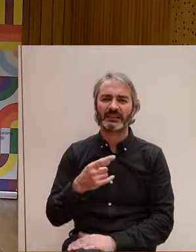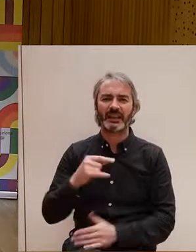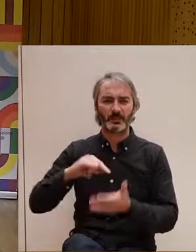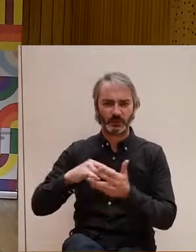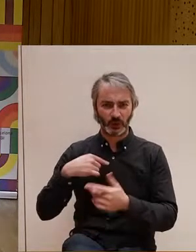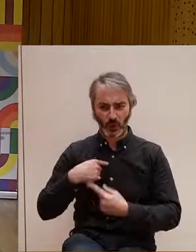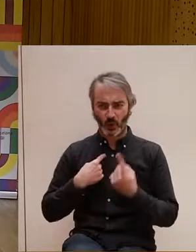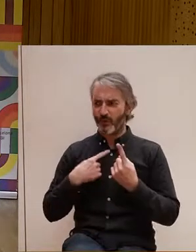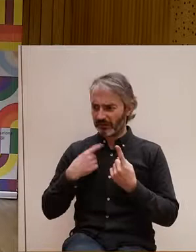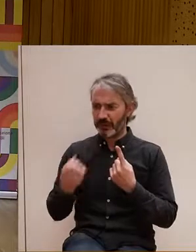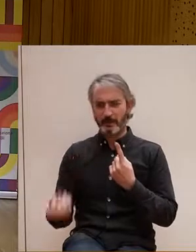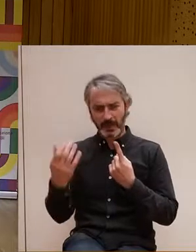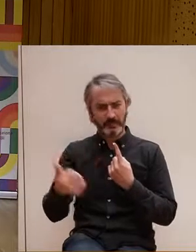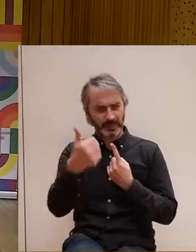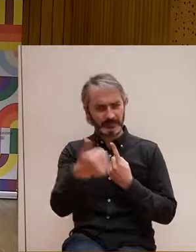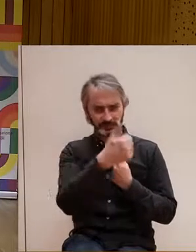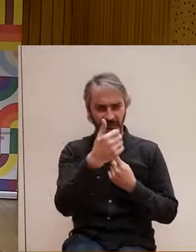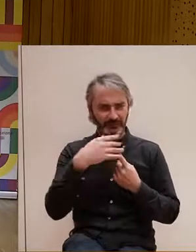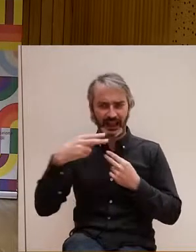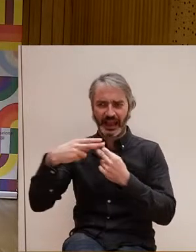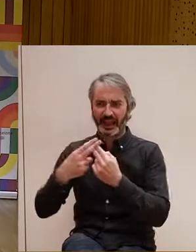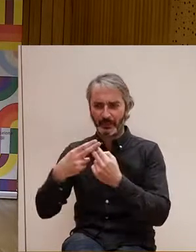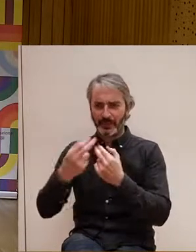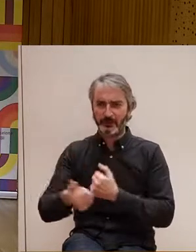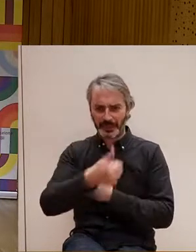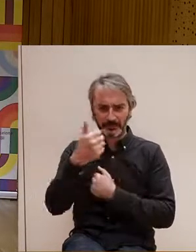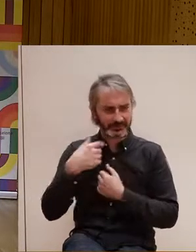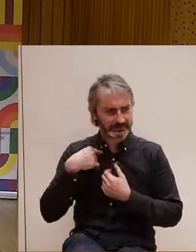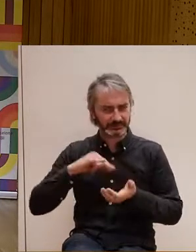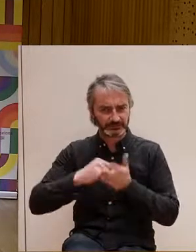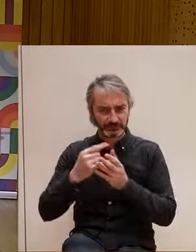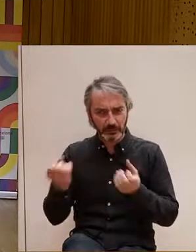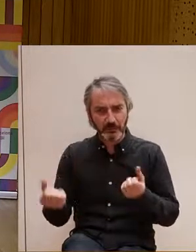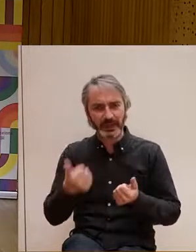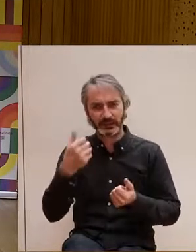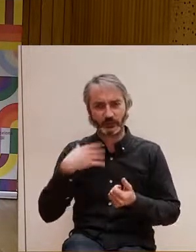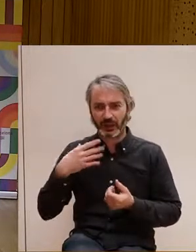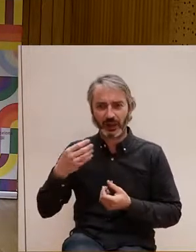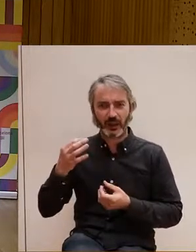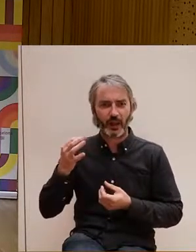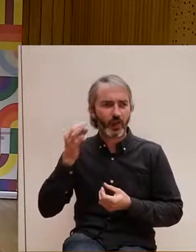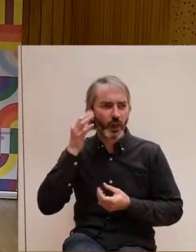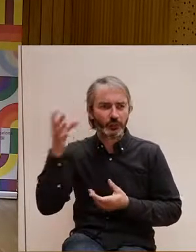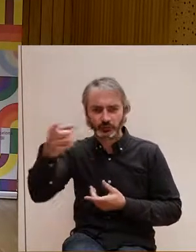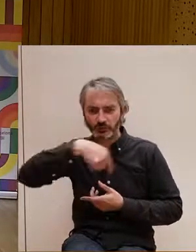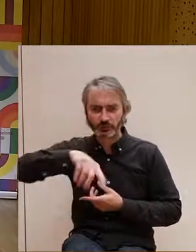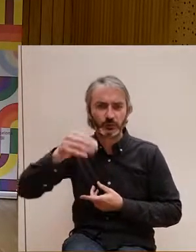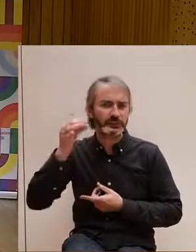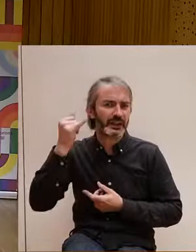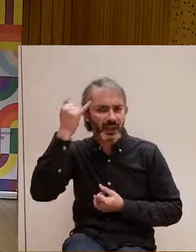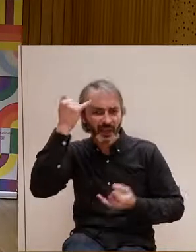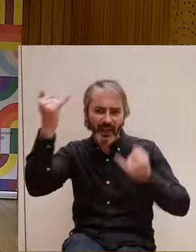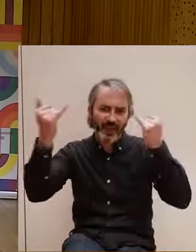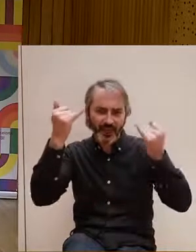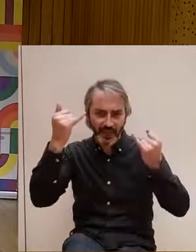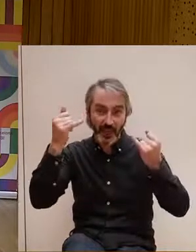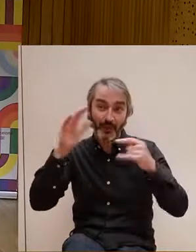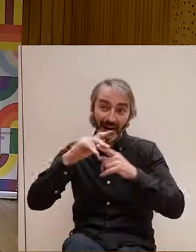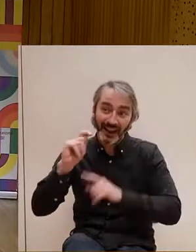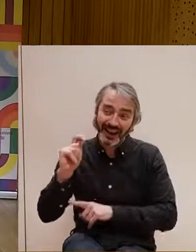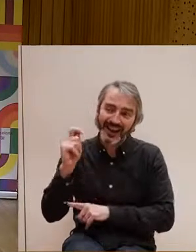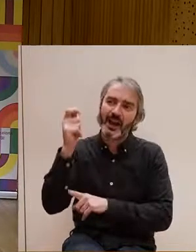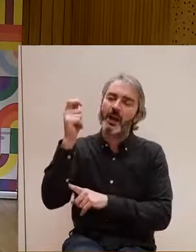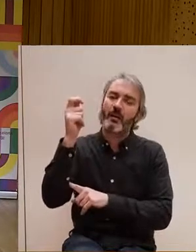projectes, més eines per crear projectes, que totes tenen moltes idees i que arribar-ho a aconseguir, a vegades t'acabes